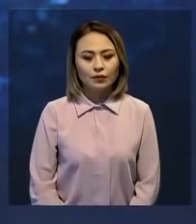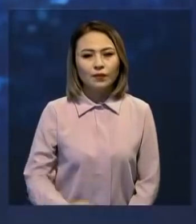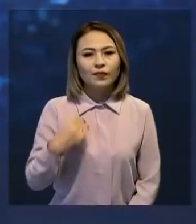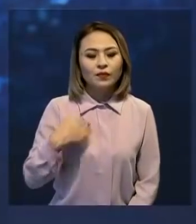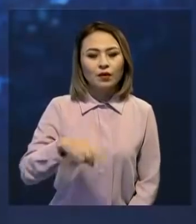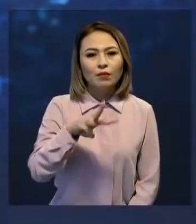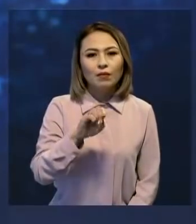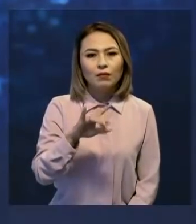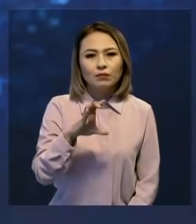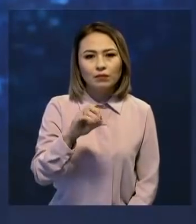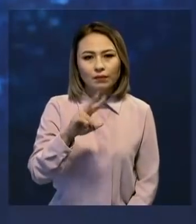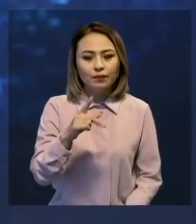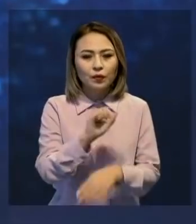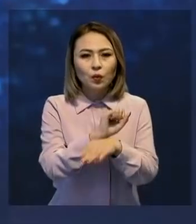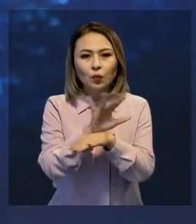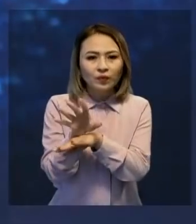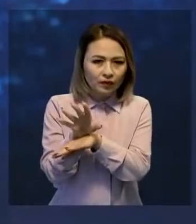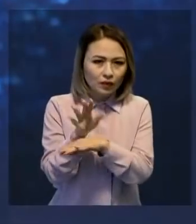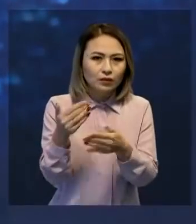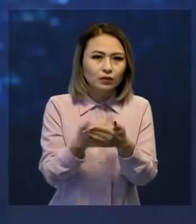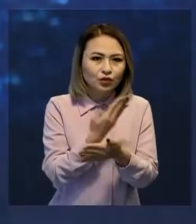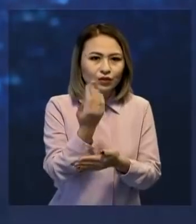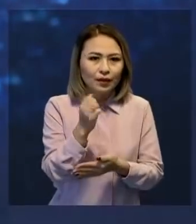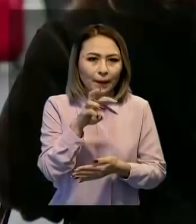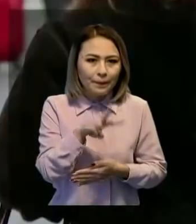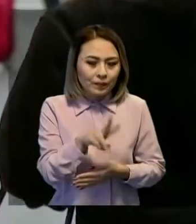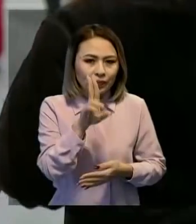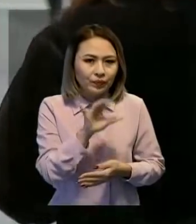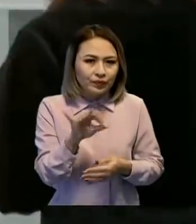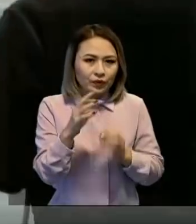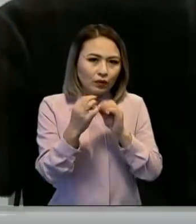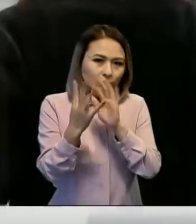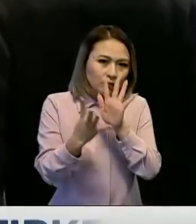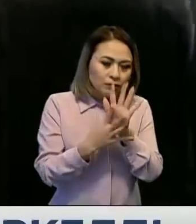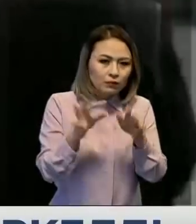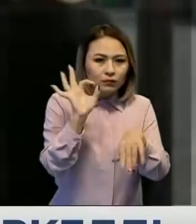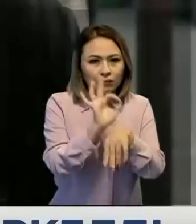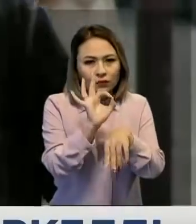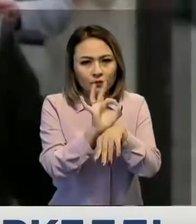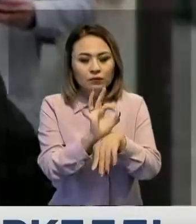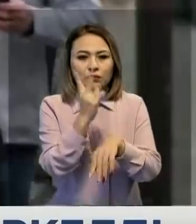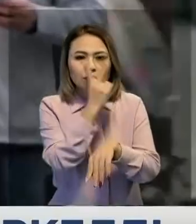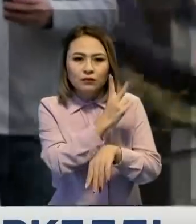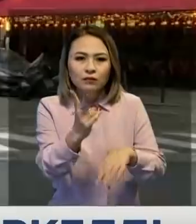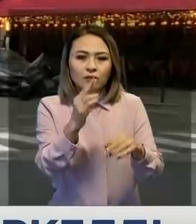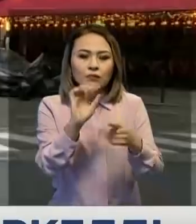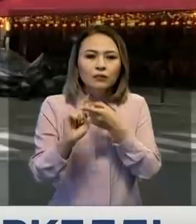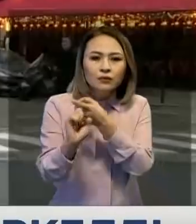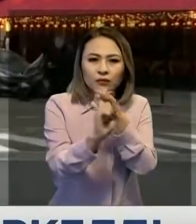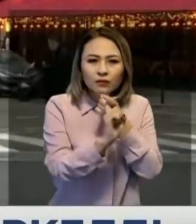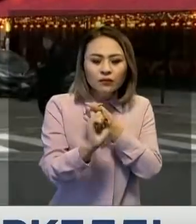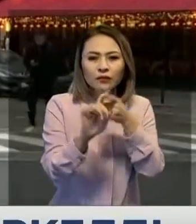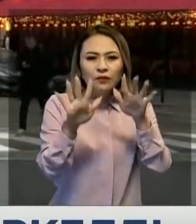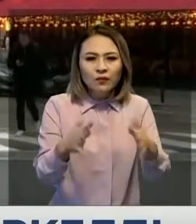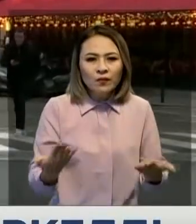Францияның Марсел ғаласында коронавирустың жаңа штамы тіркелді COVID-19-ың мутацияға шыраған бол түрін осы шақардағы жұқпалы